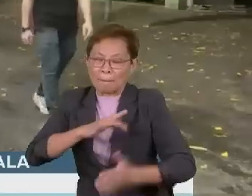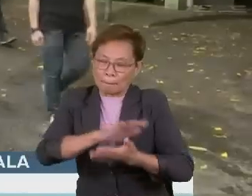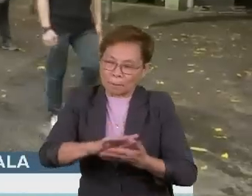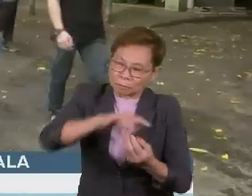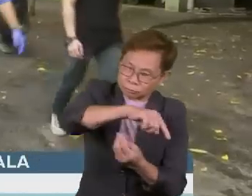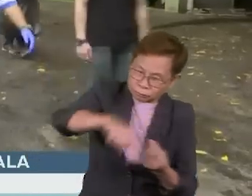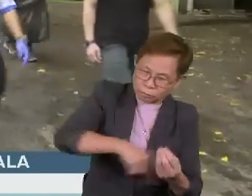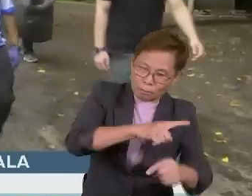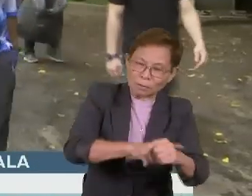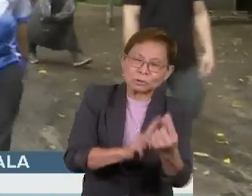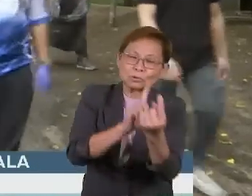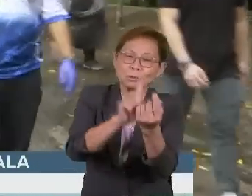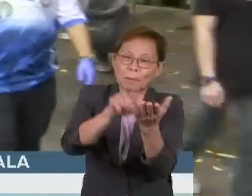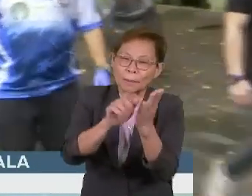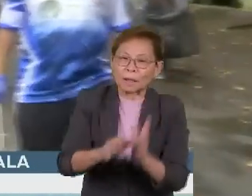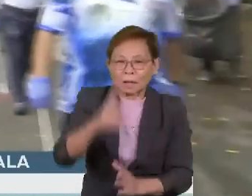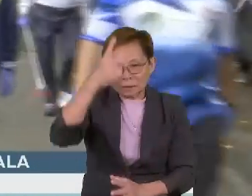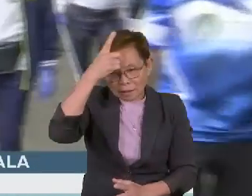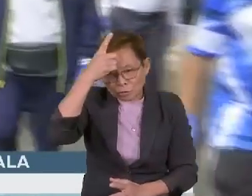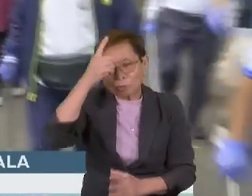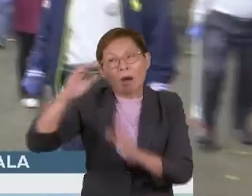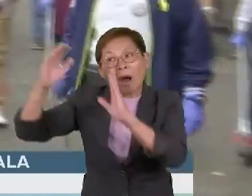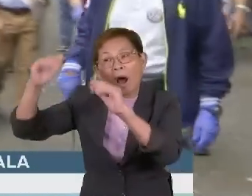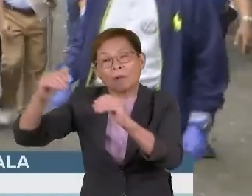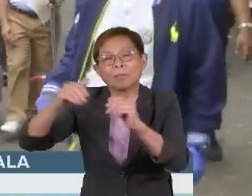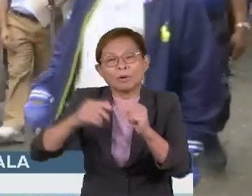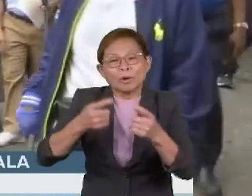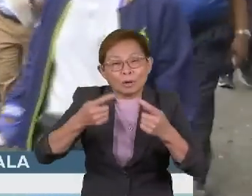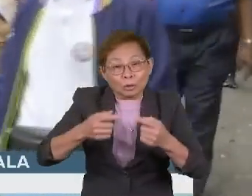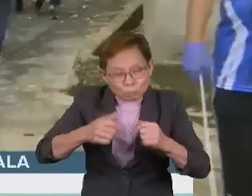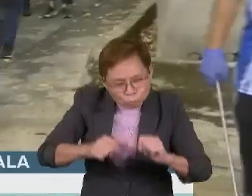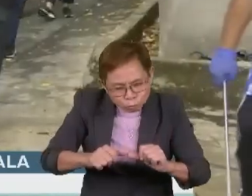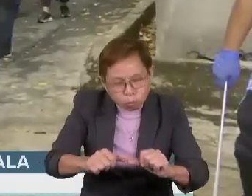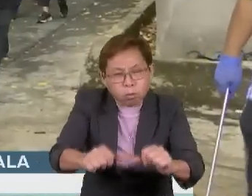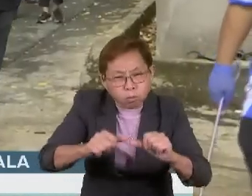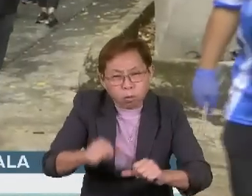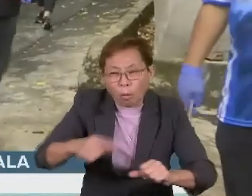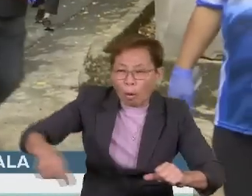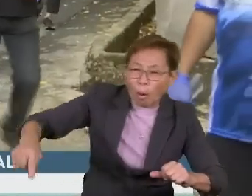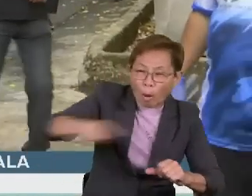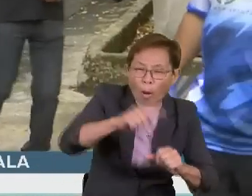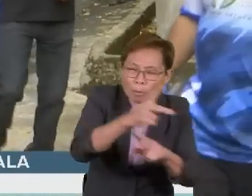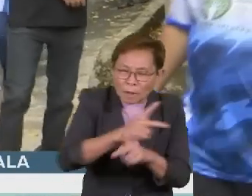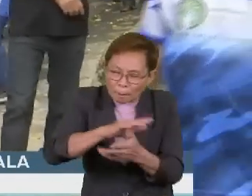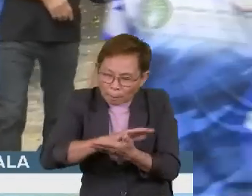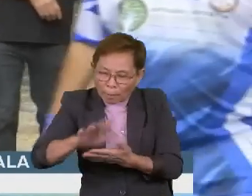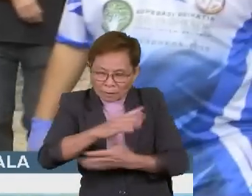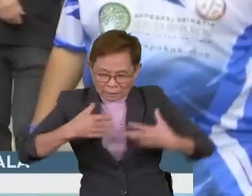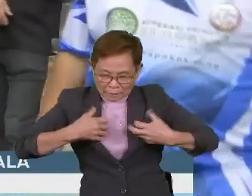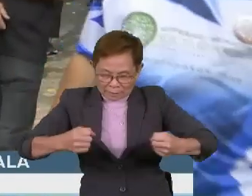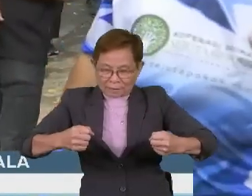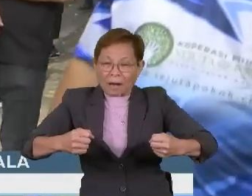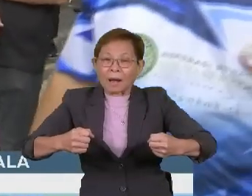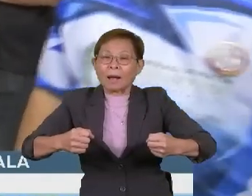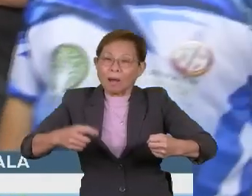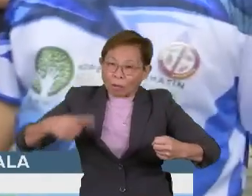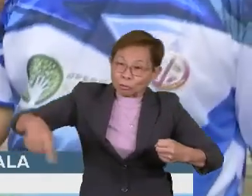Ketika ditemui media, Datuk Norliza berharap usaha berturusan semua pihak menjaga aspek kebersihan dan kesihatan awam di